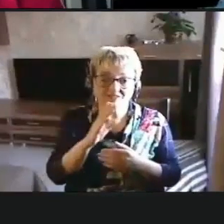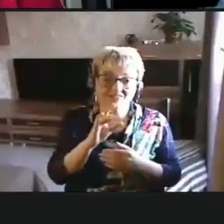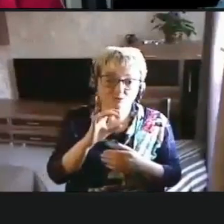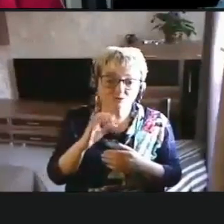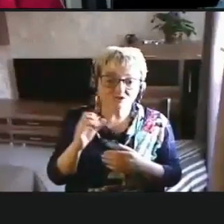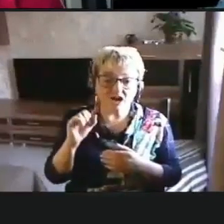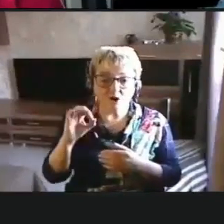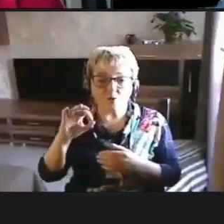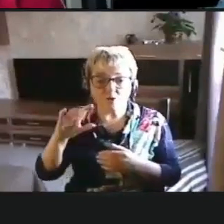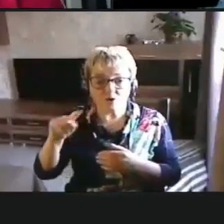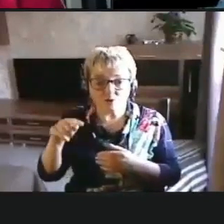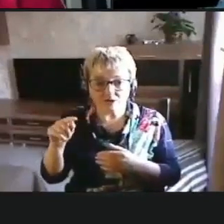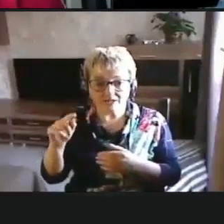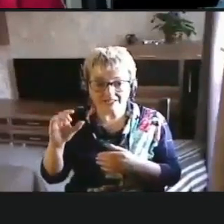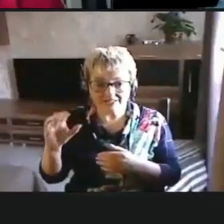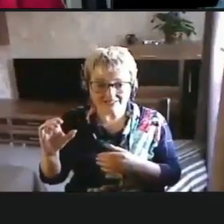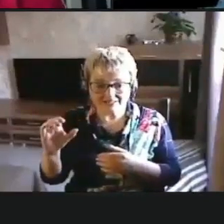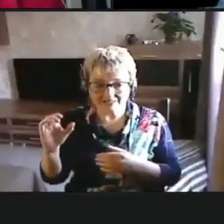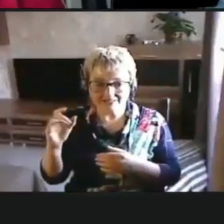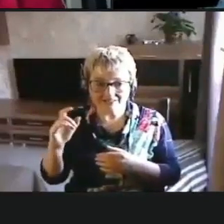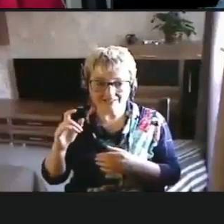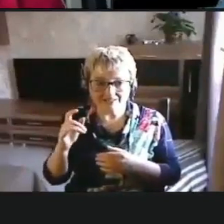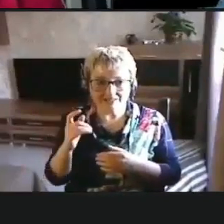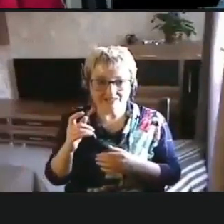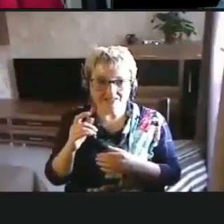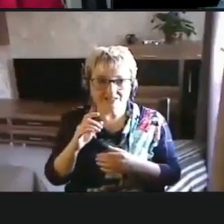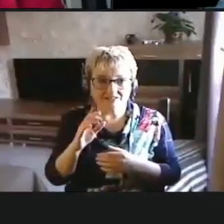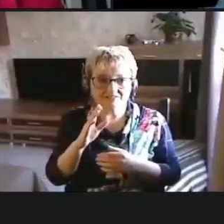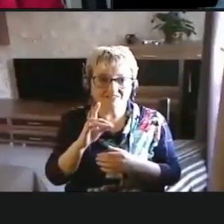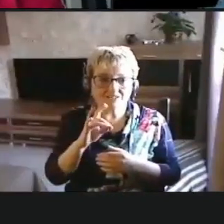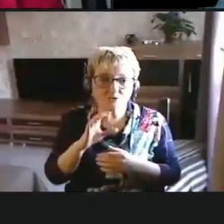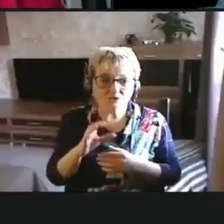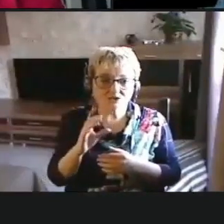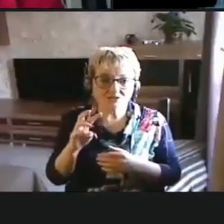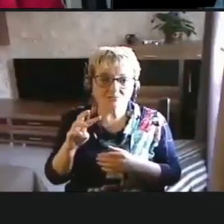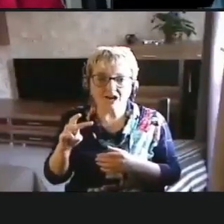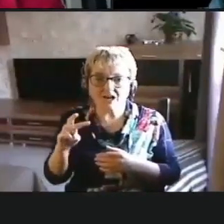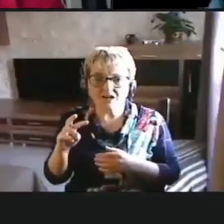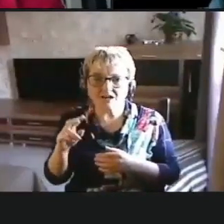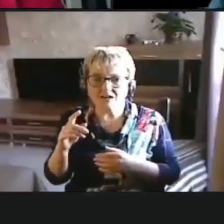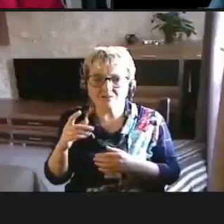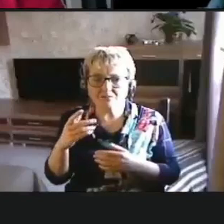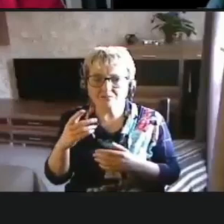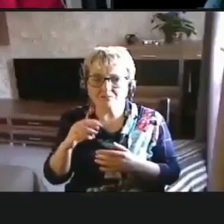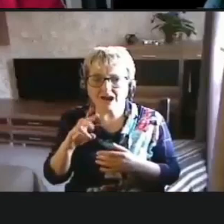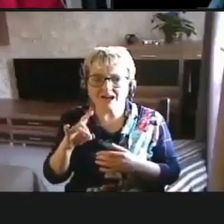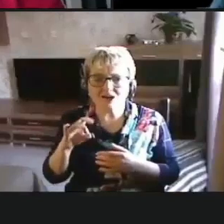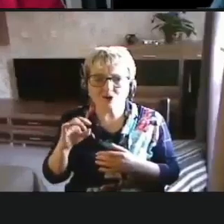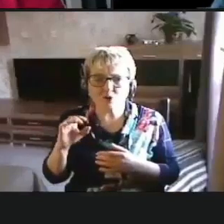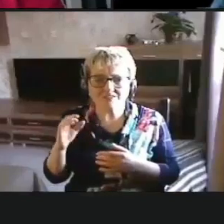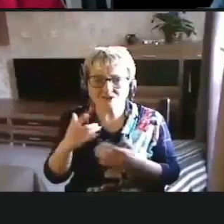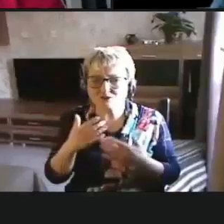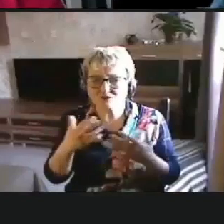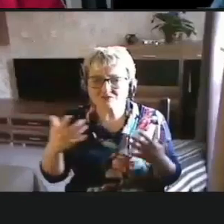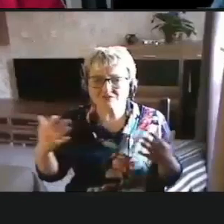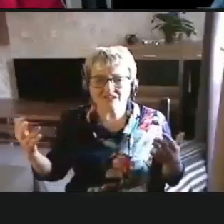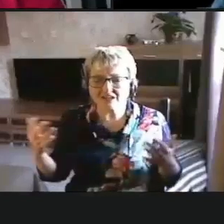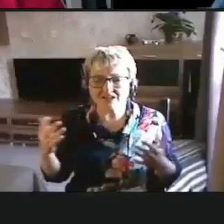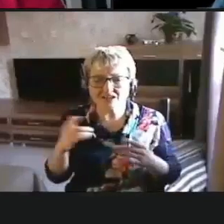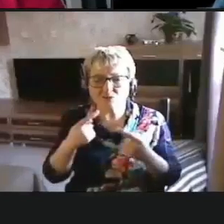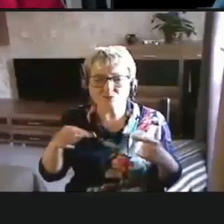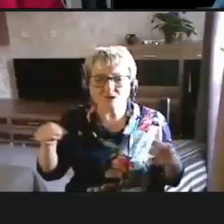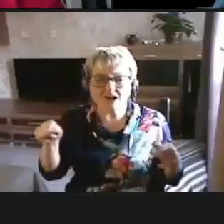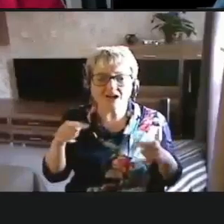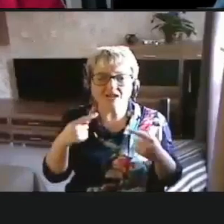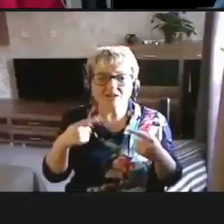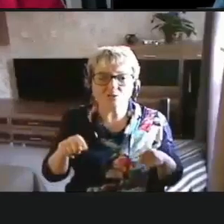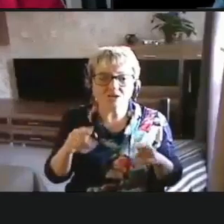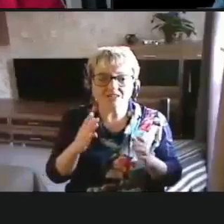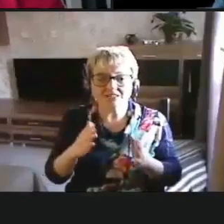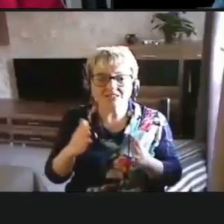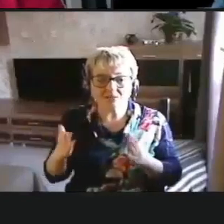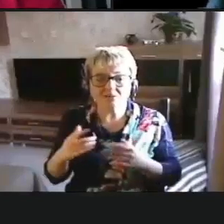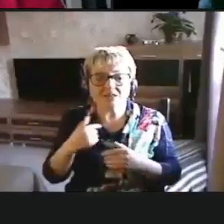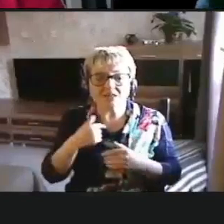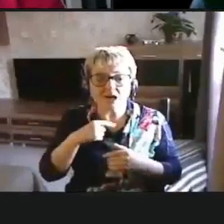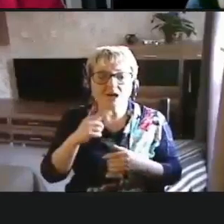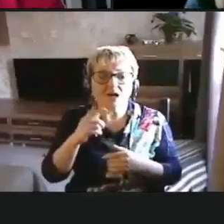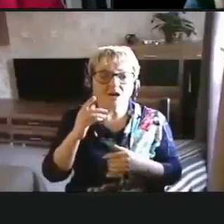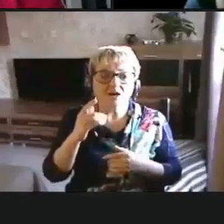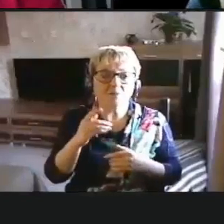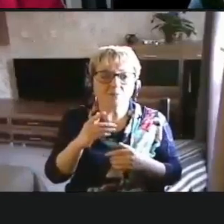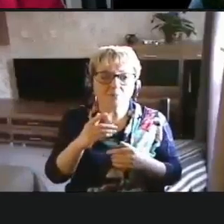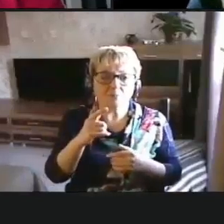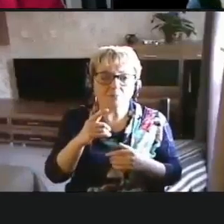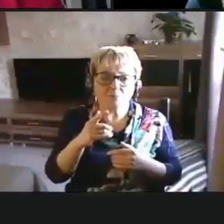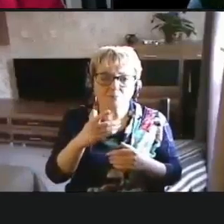iOS или какая-то другая, извините, Windows, macOS или какая-то другая система. И вам будут, вот я уверен, что в первой